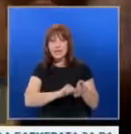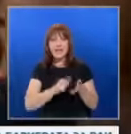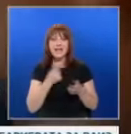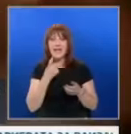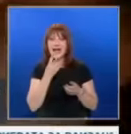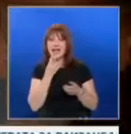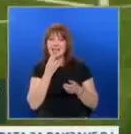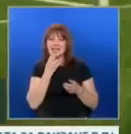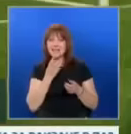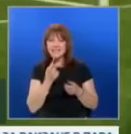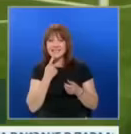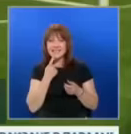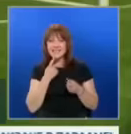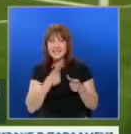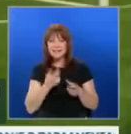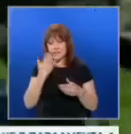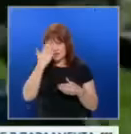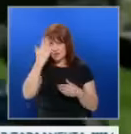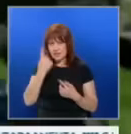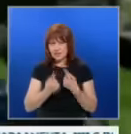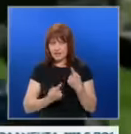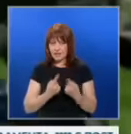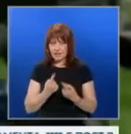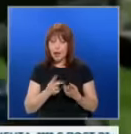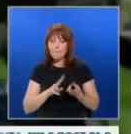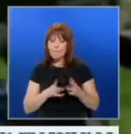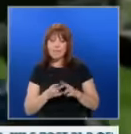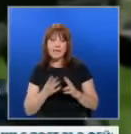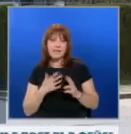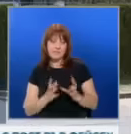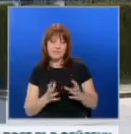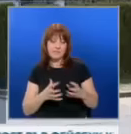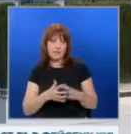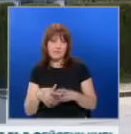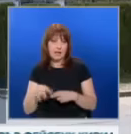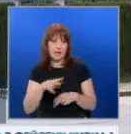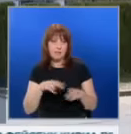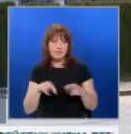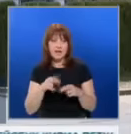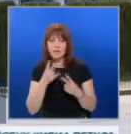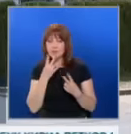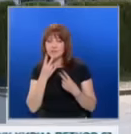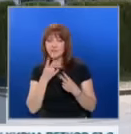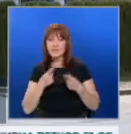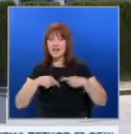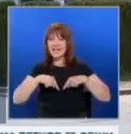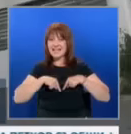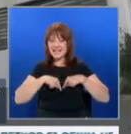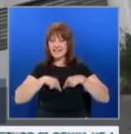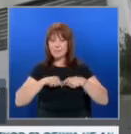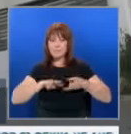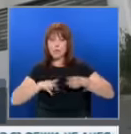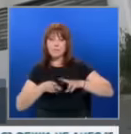по-честна игра и по-обективно съдийство. Промени има в състава на всички комисии, но най-забележими са тези в съдийската, където